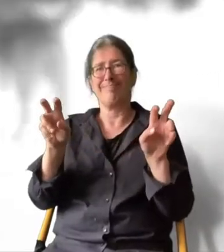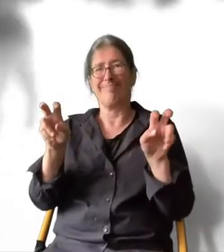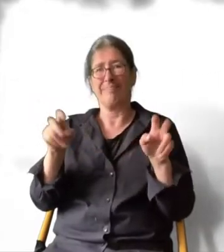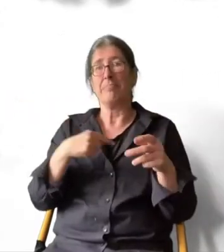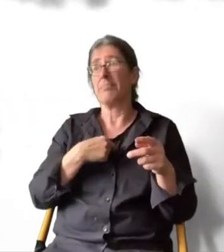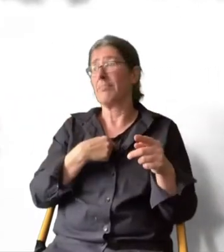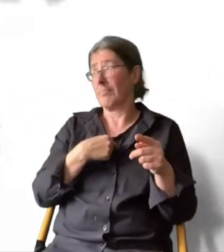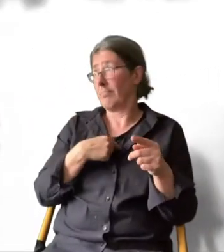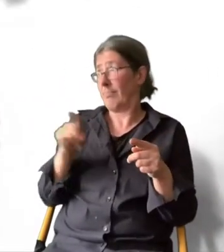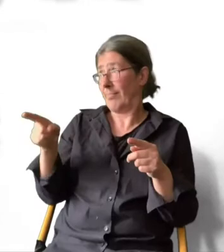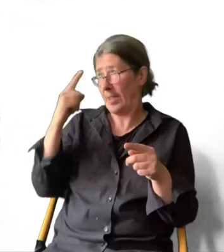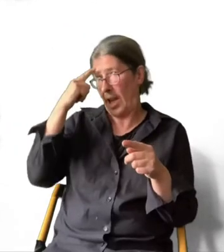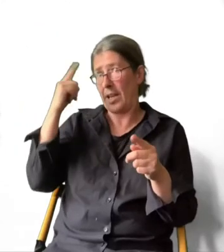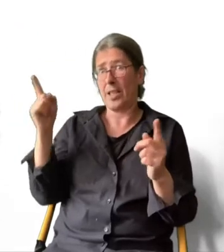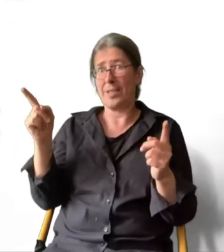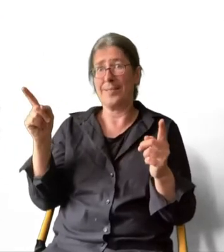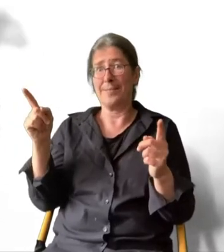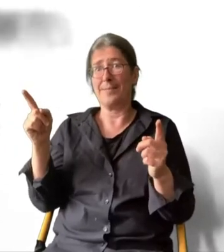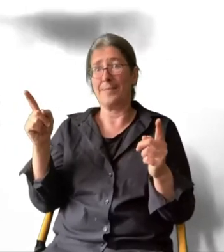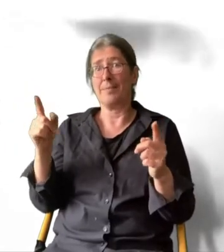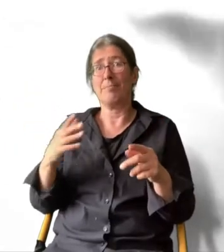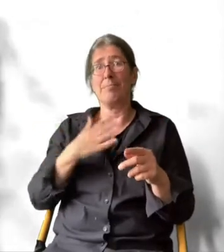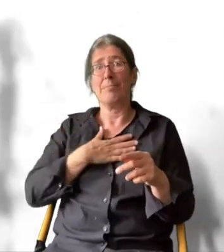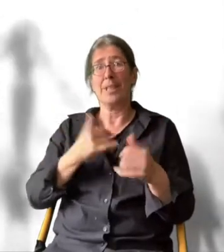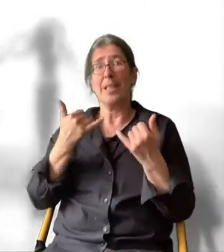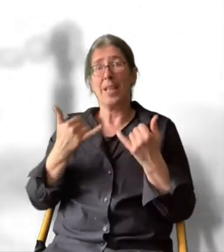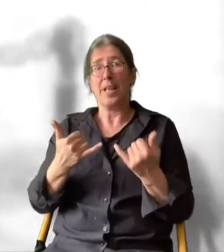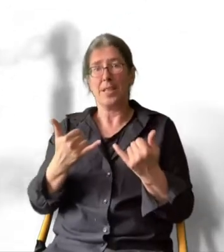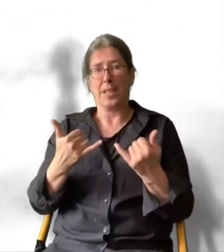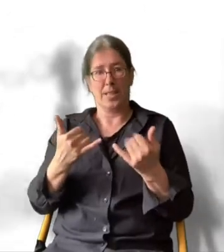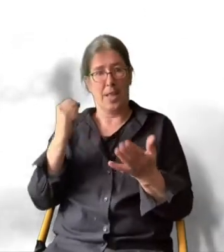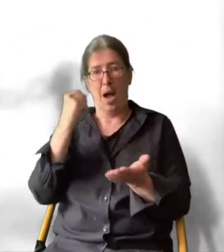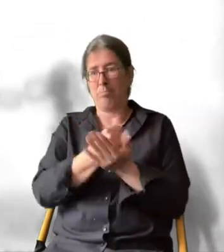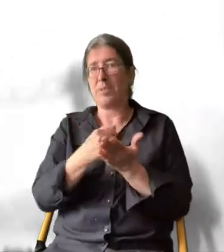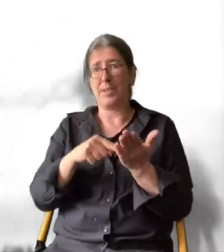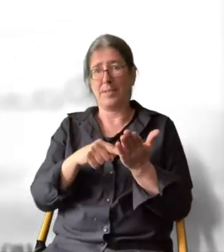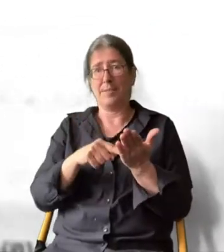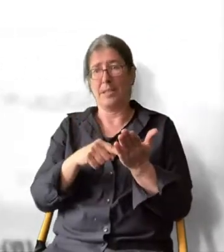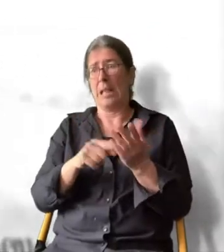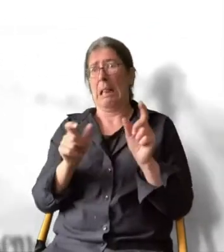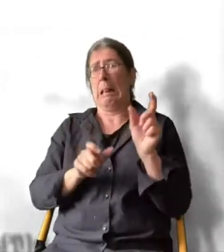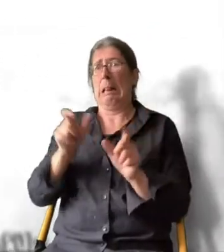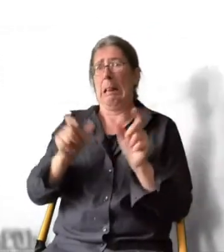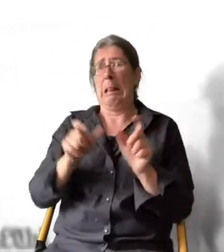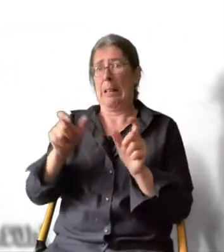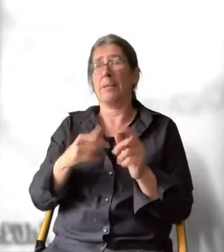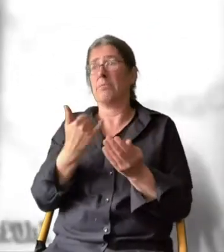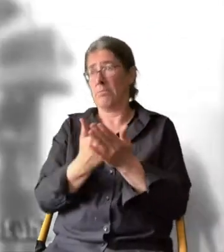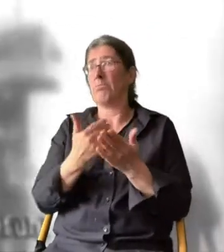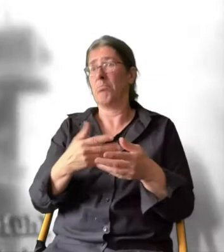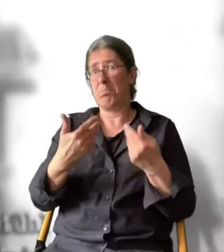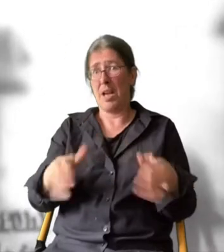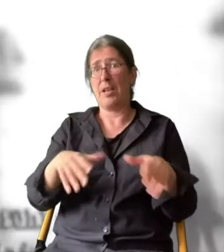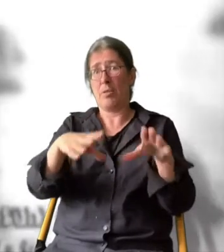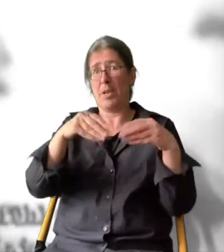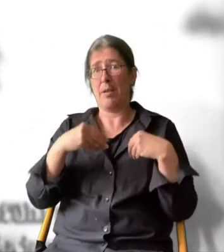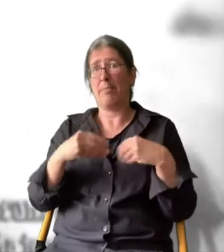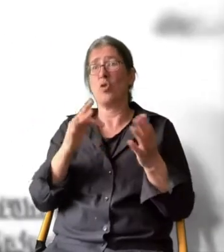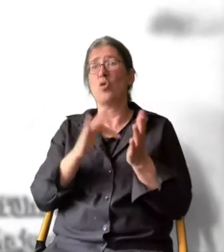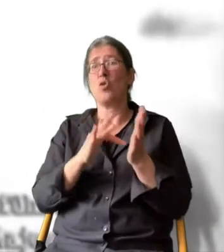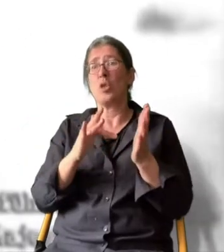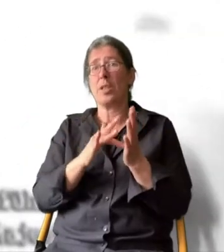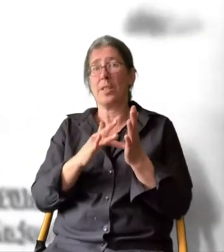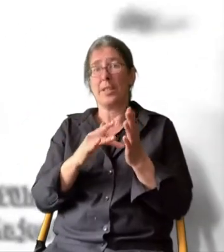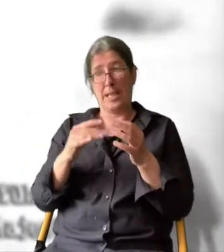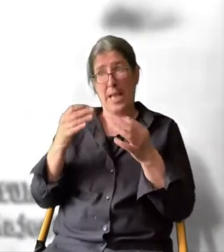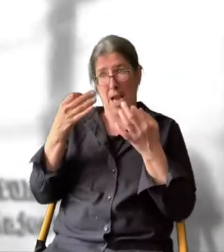Darum bitte ich vorbeugend daran erinnern zu dürfen, dass ich mein jetziges dornenvolles Amt nach langem Sträuben erst übernommen